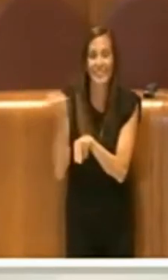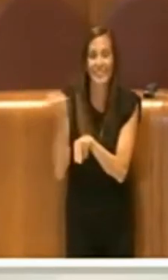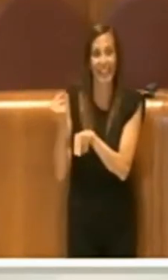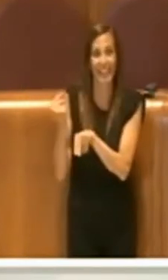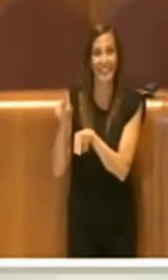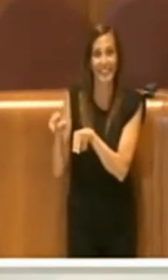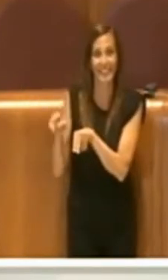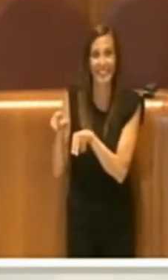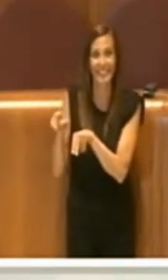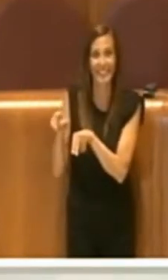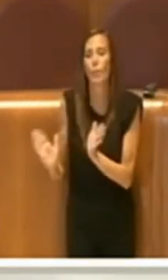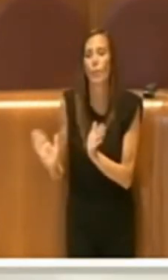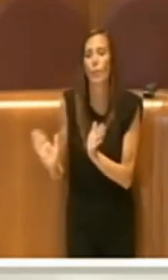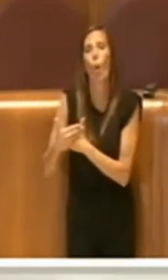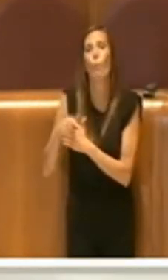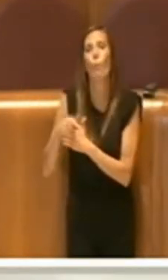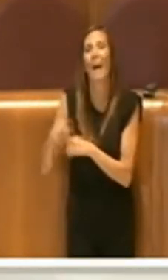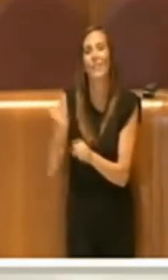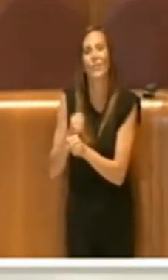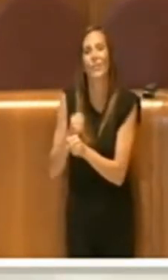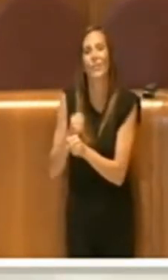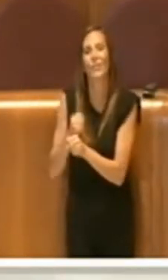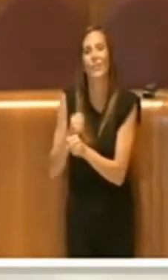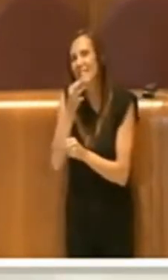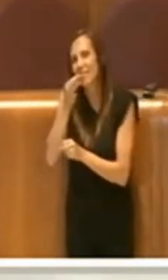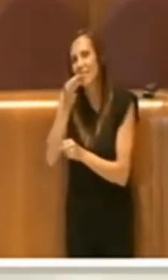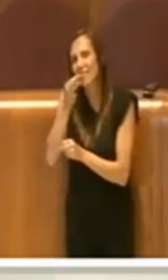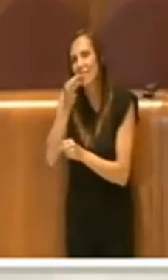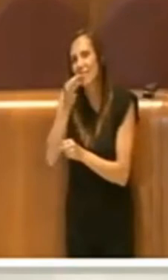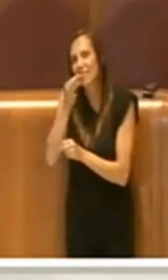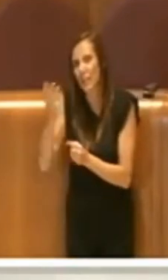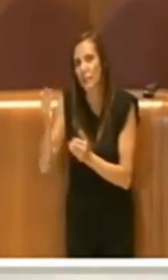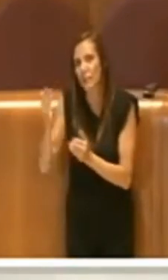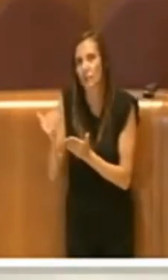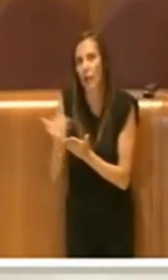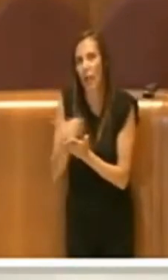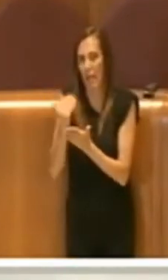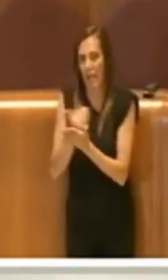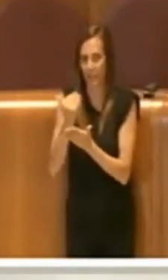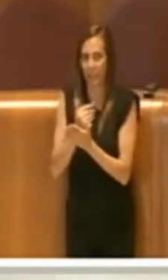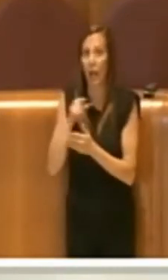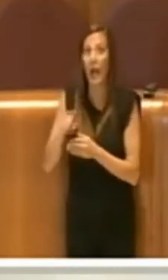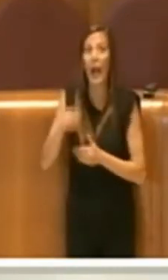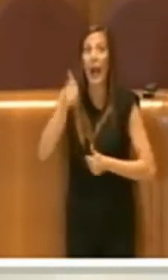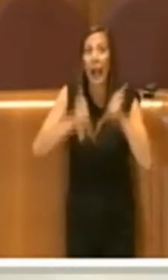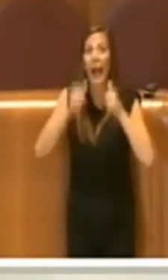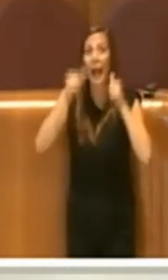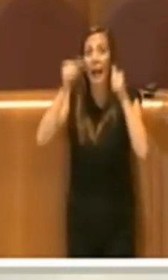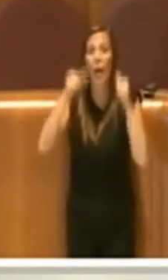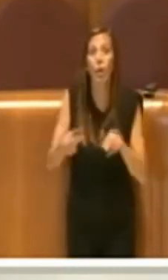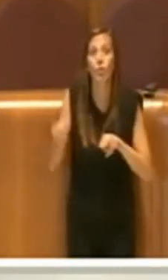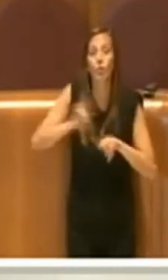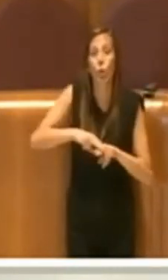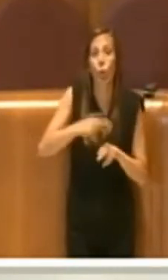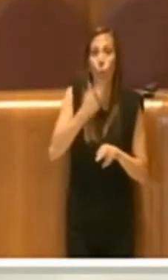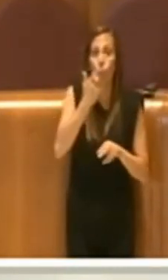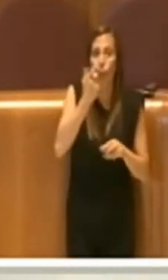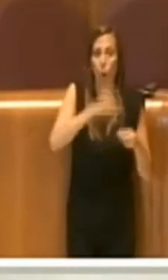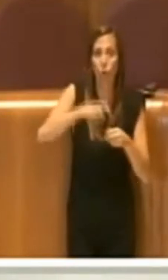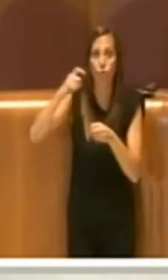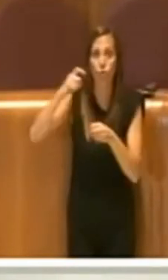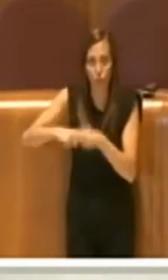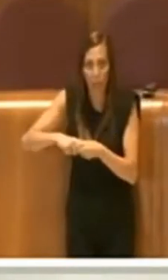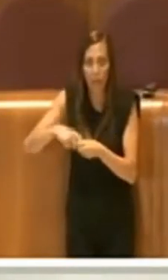comparto di lavoro. Ora la gara a doppio oggetto non ha nessun tipo di problema e i ricorsi non sono su questo.